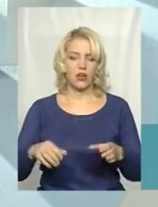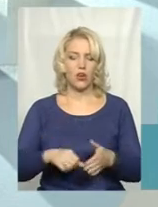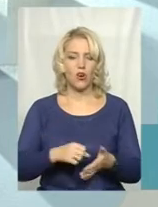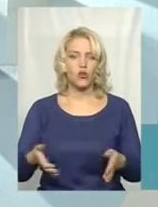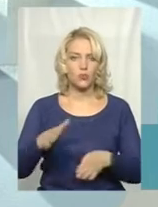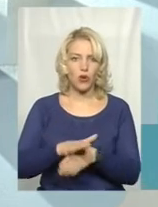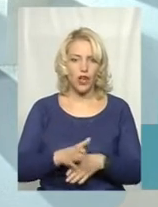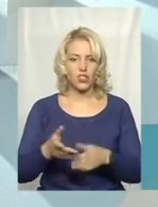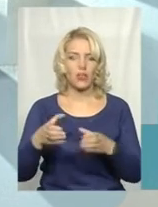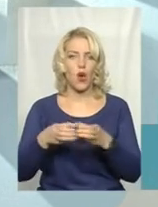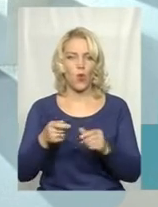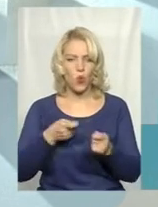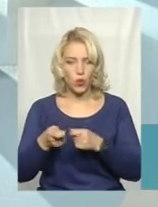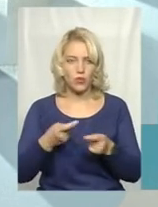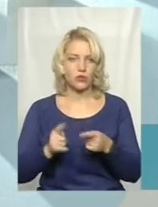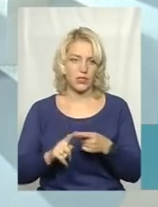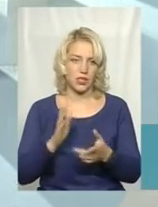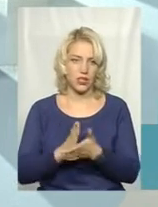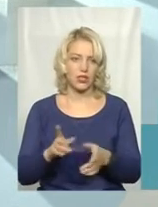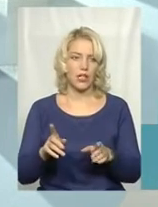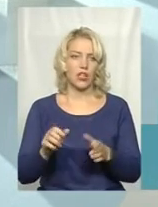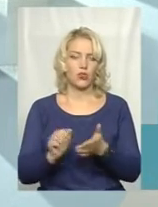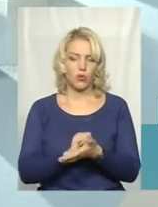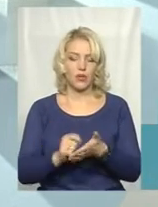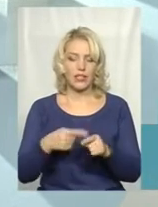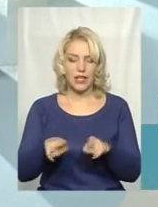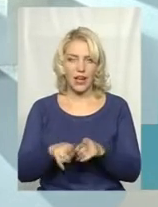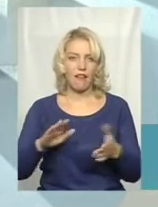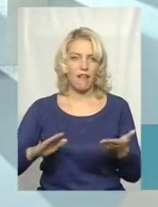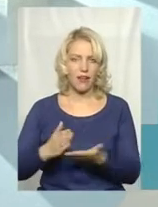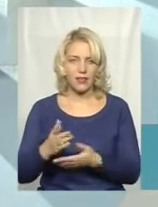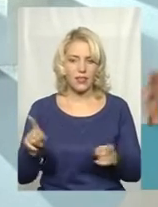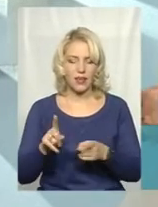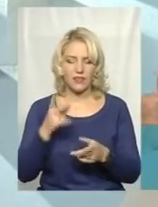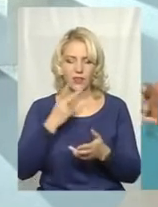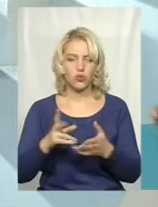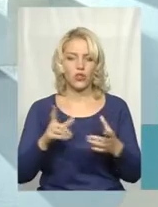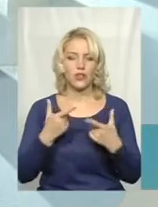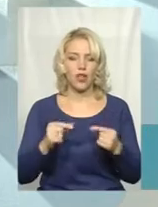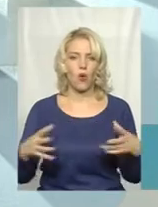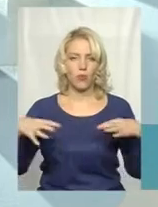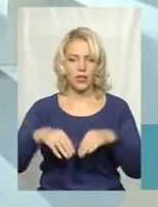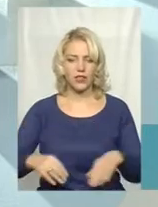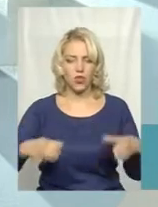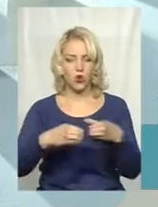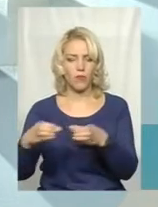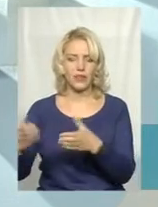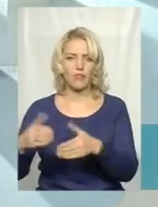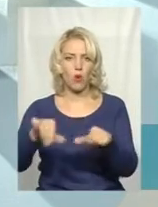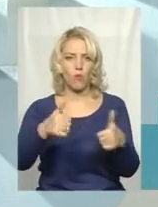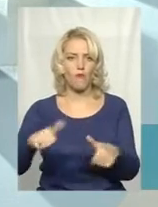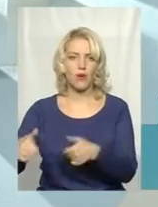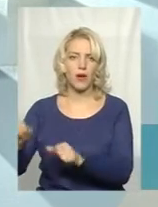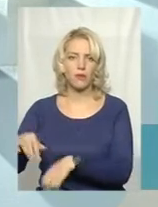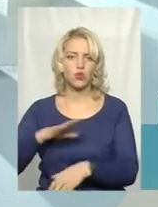документом. І це така собі карта, на якій чітко видно, які об'єднані громади, в якому форматі